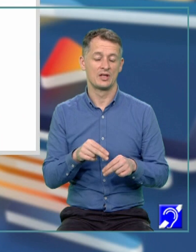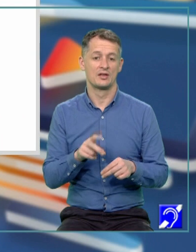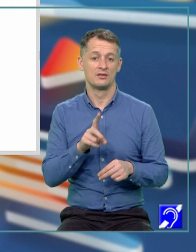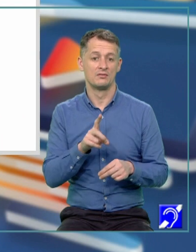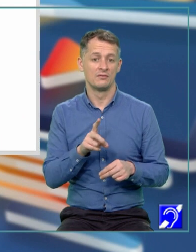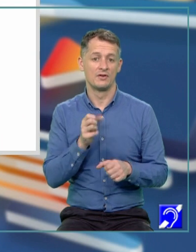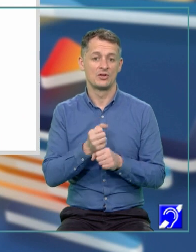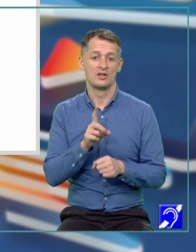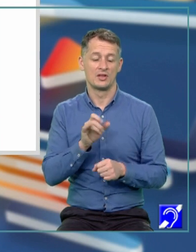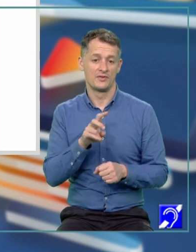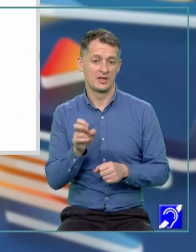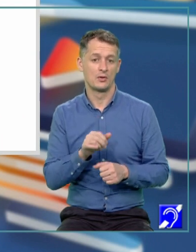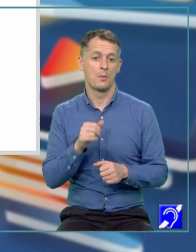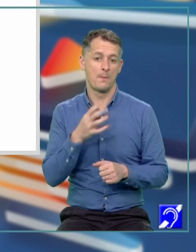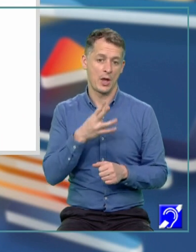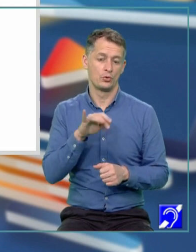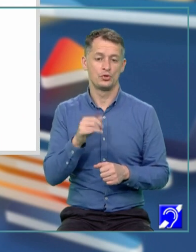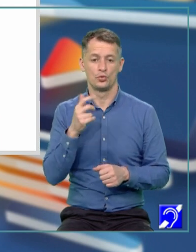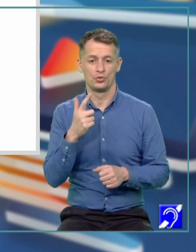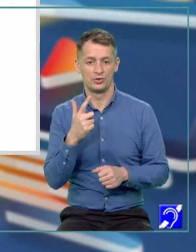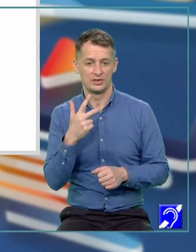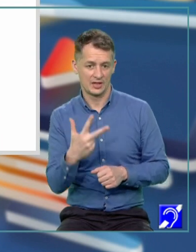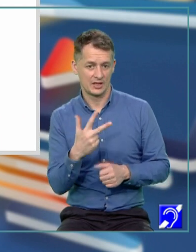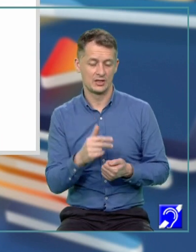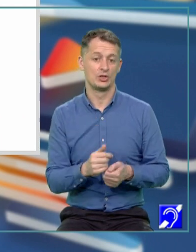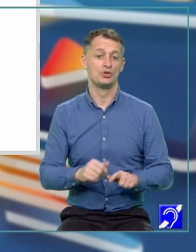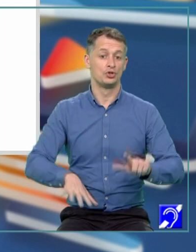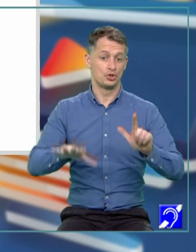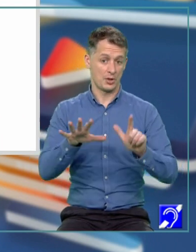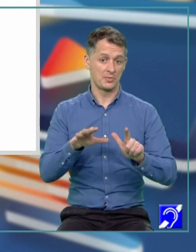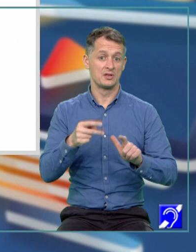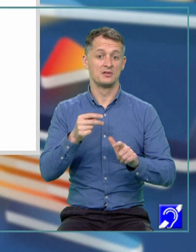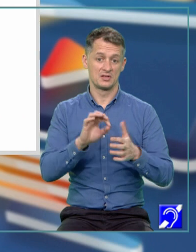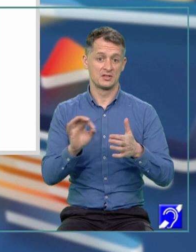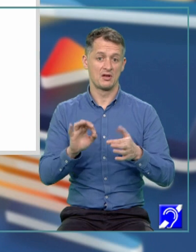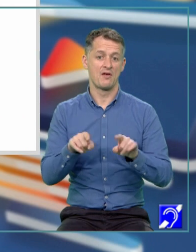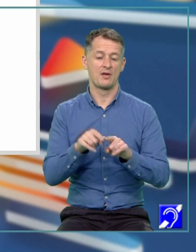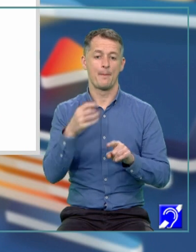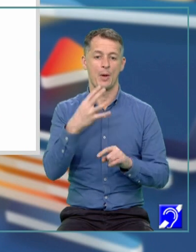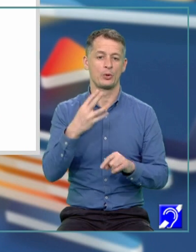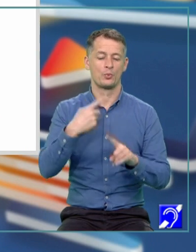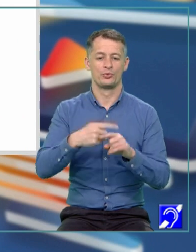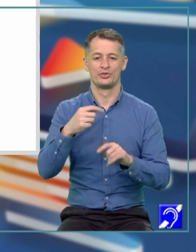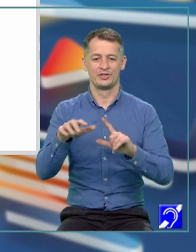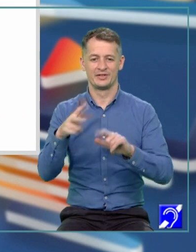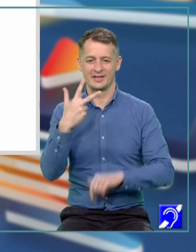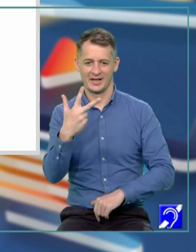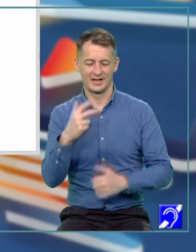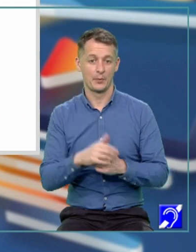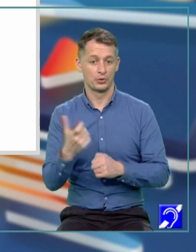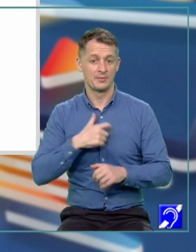Observăm că și 7 se scrie ca 4 plus 3. Putem să